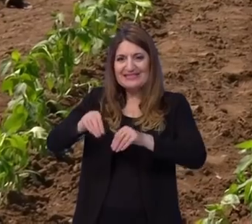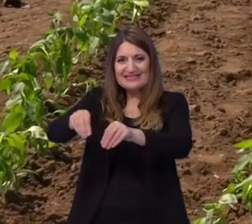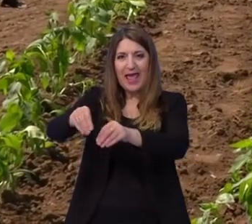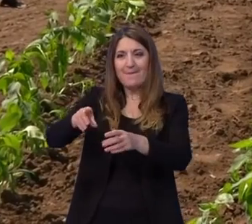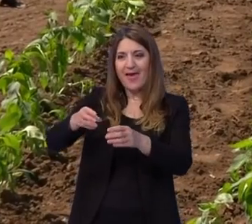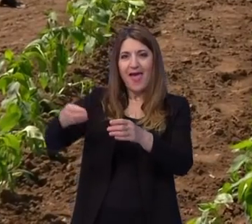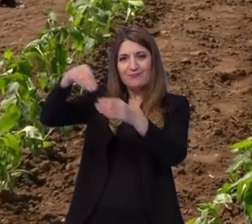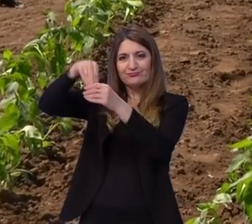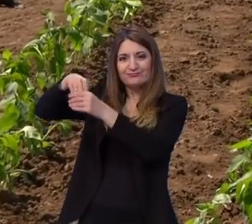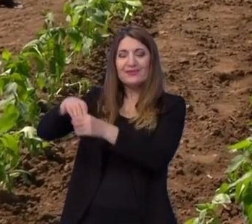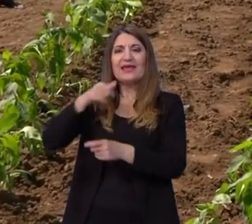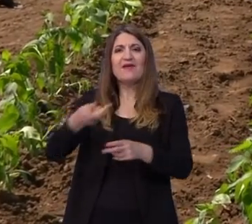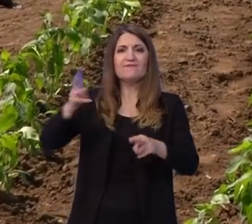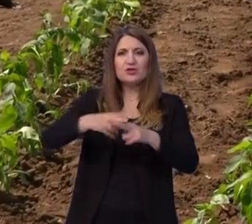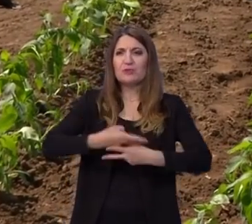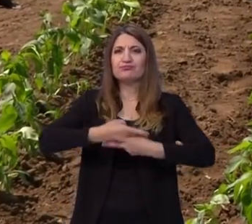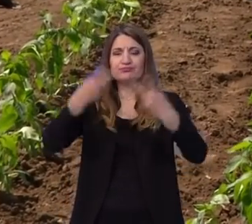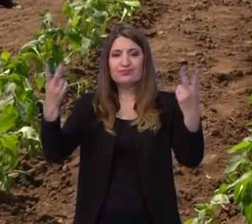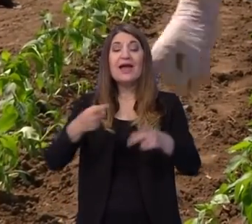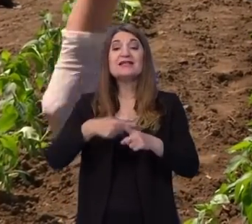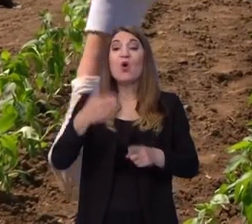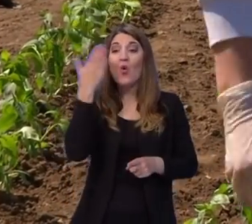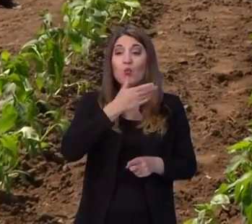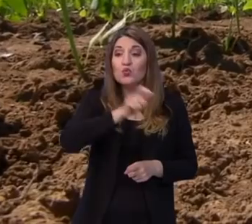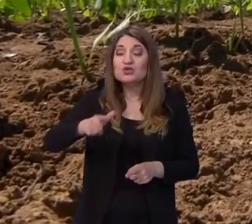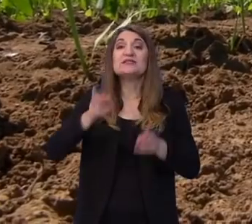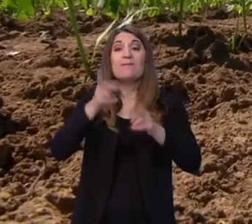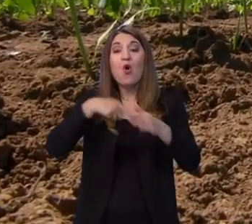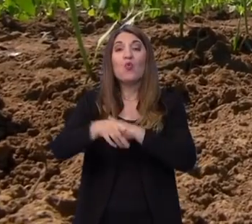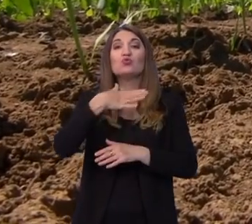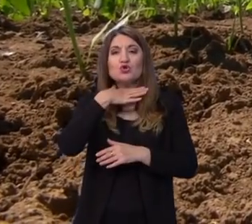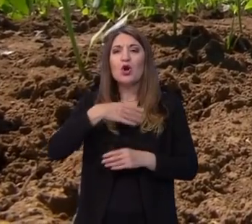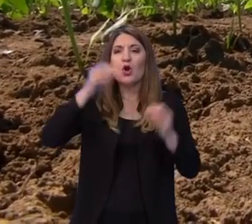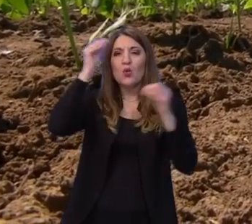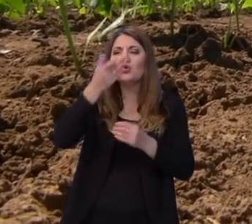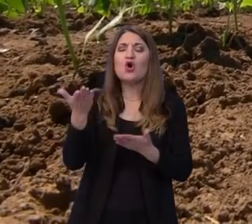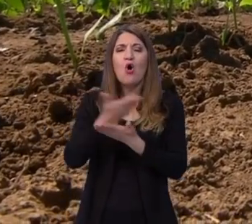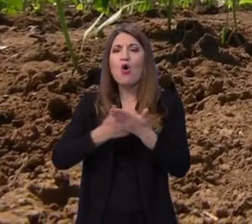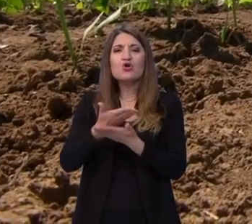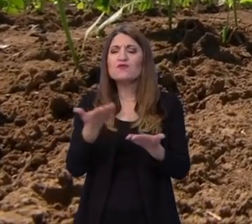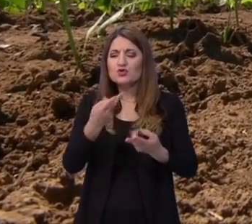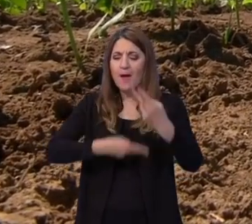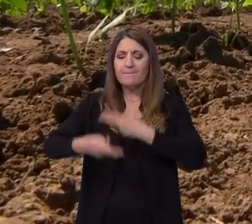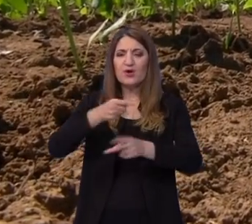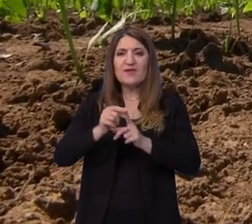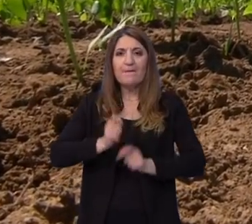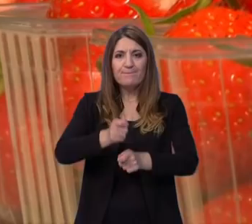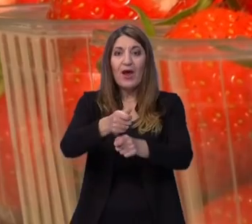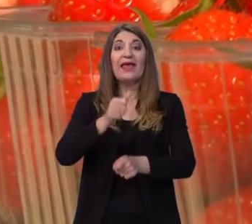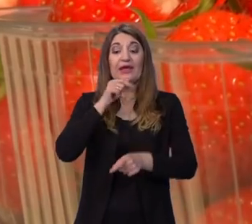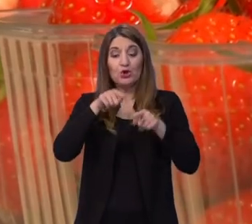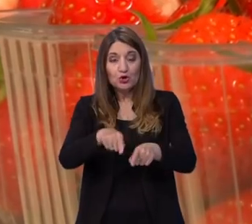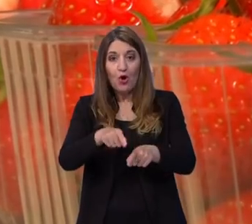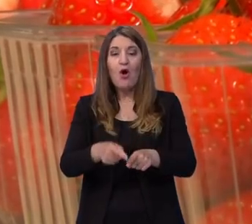proizvoda i poboljšati plasman. A sve to kako bi učenici upravo u školi naučili osnove poljoprivredne proizvodnje i od nje u